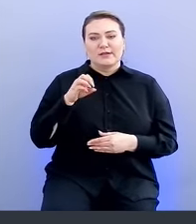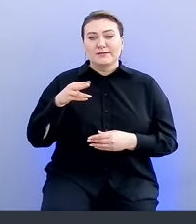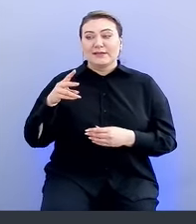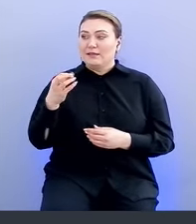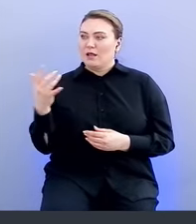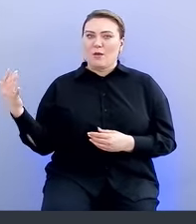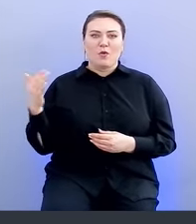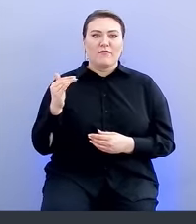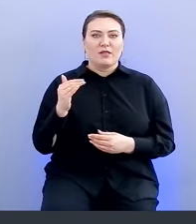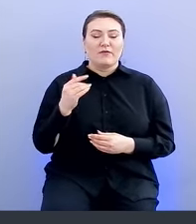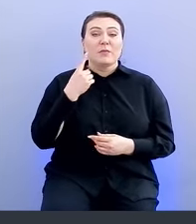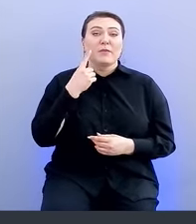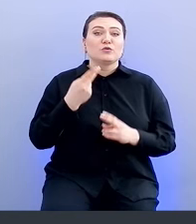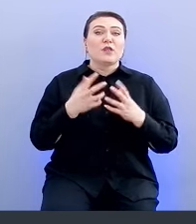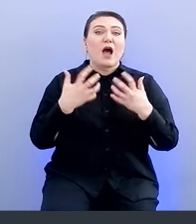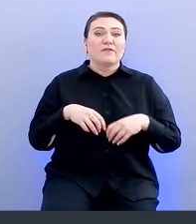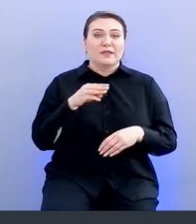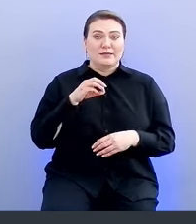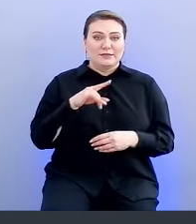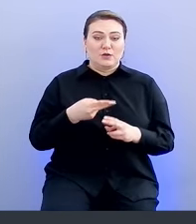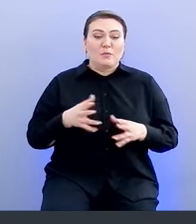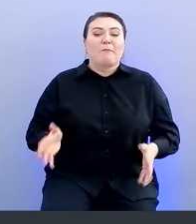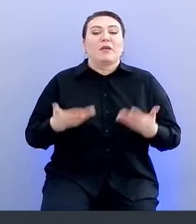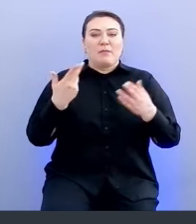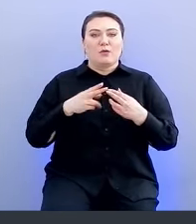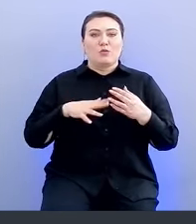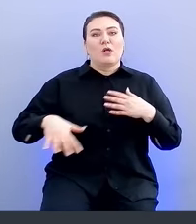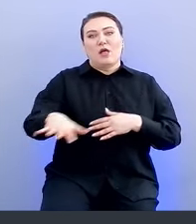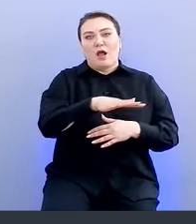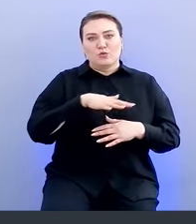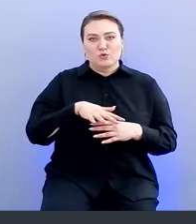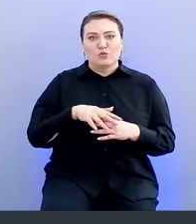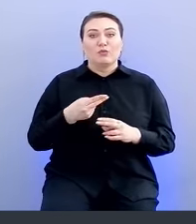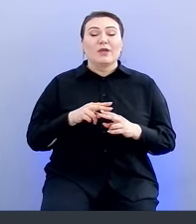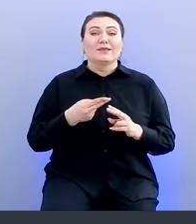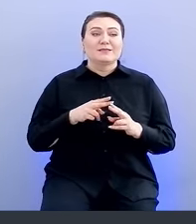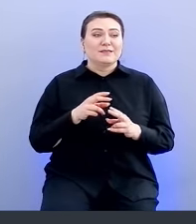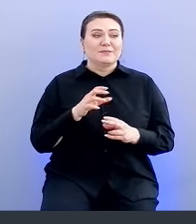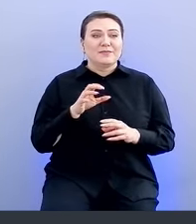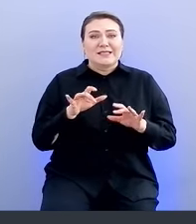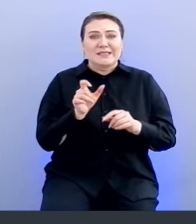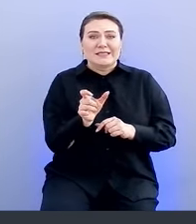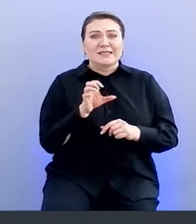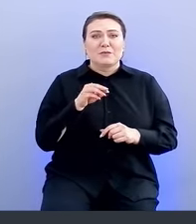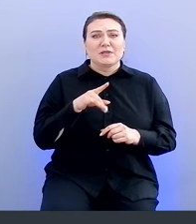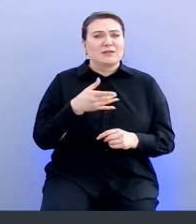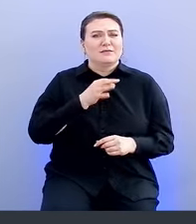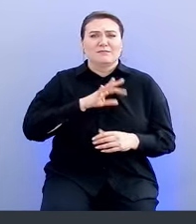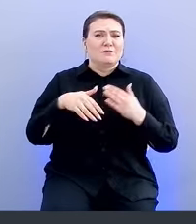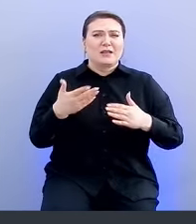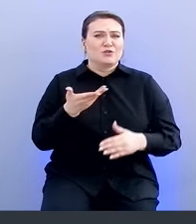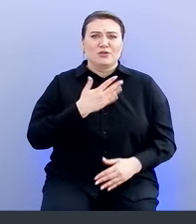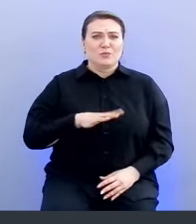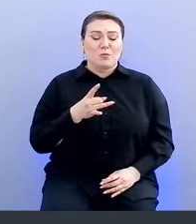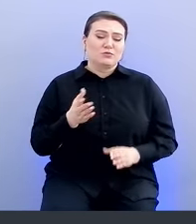файлов. Мы понимаем, это автотесты, которые создают, поднимают какую-то локальную среду, и эти скрипты, они не используются в продакшене. То есть, их можно